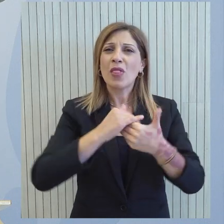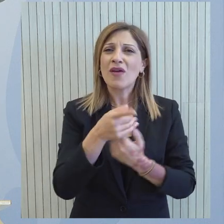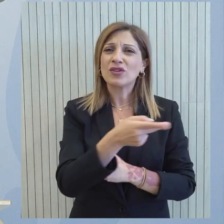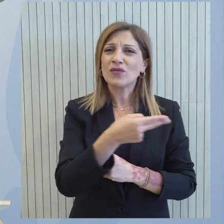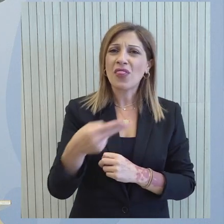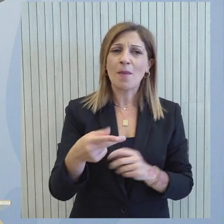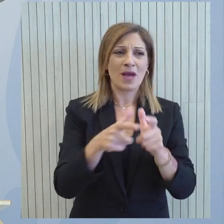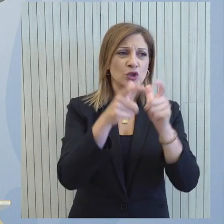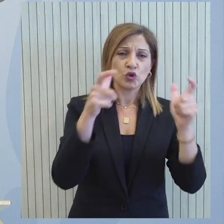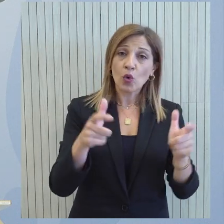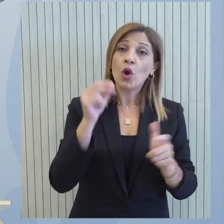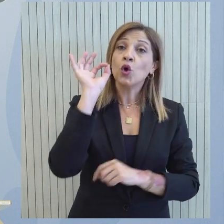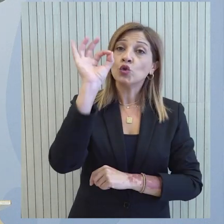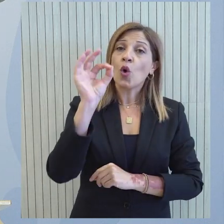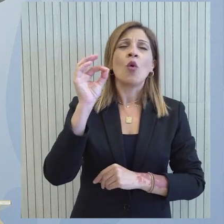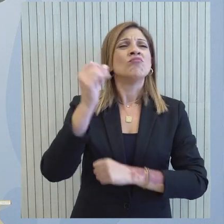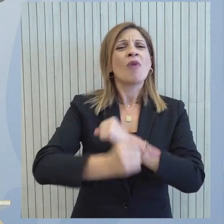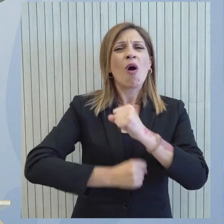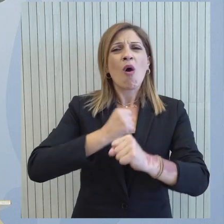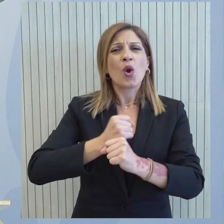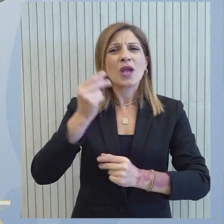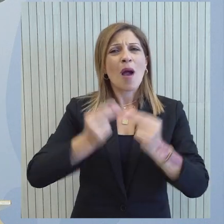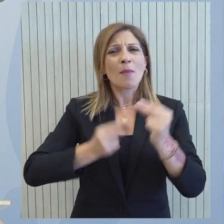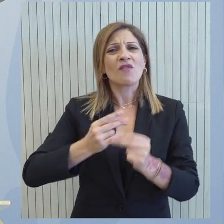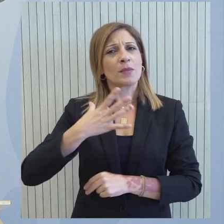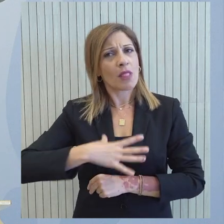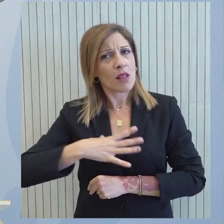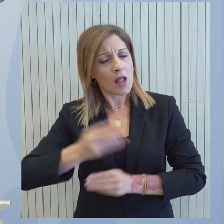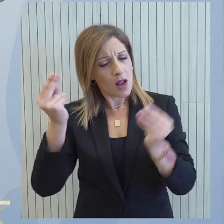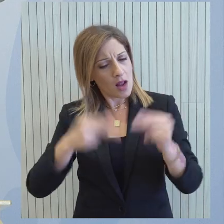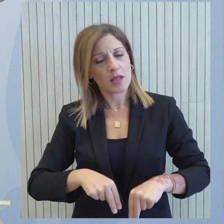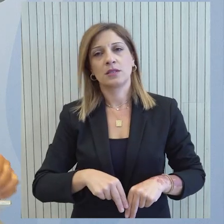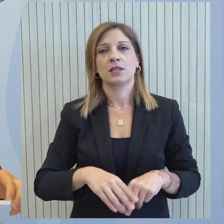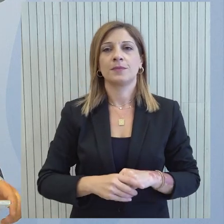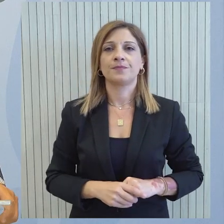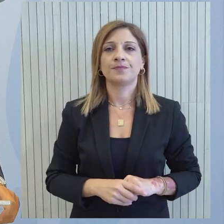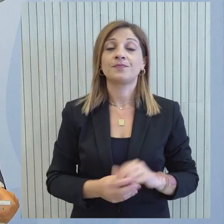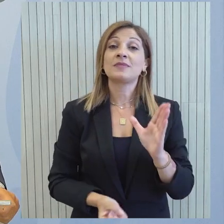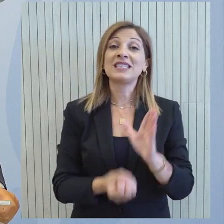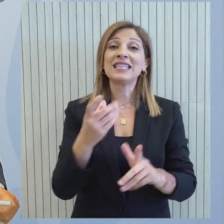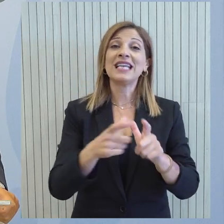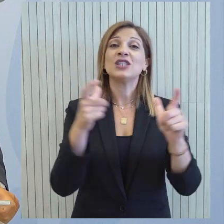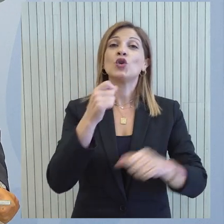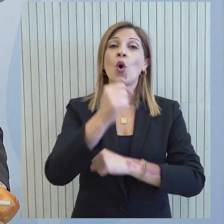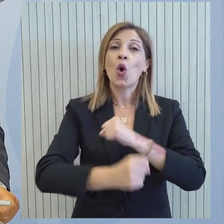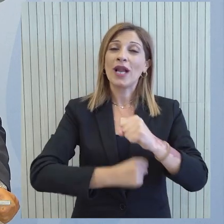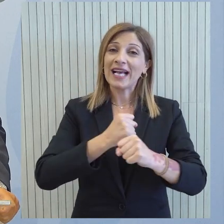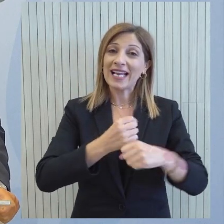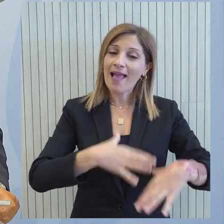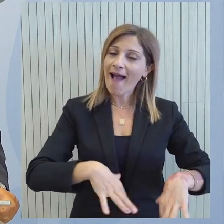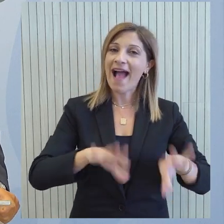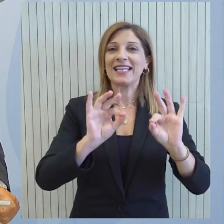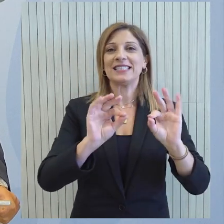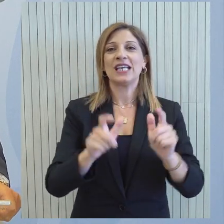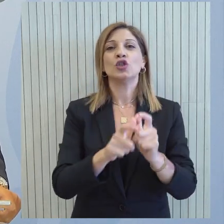εμπλεκόμενους φορείς με στόχο την επίλυση χρόνιων ζητημάτων και στρεβλώσεων στο εκπαιδευτικό μας σύστημα. Η νέα σχολική χρονιά, λοιπόν,